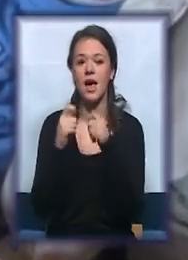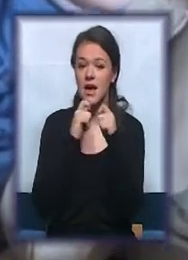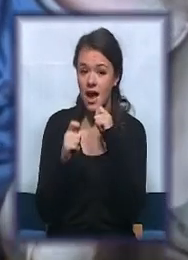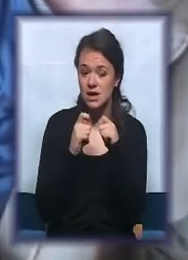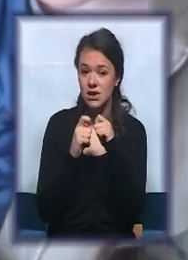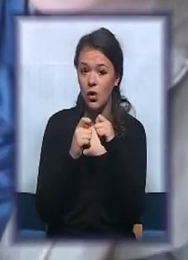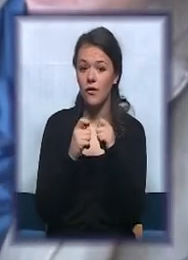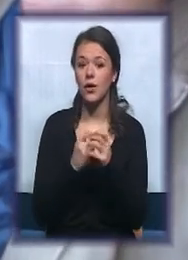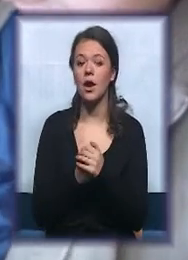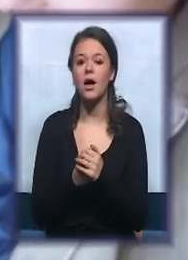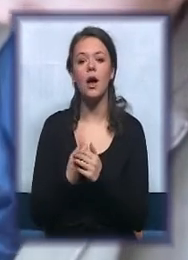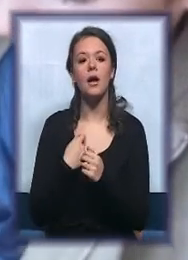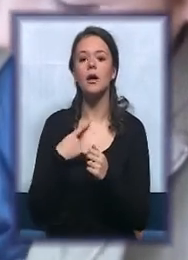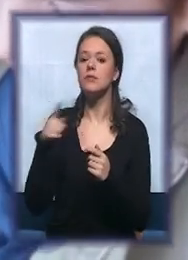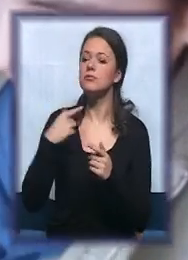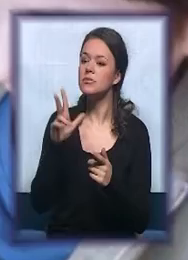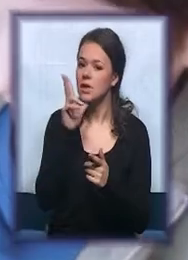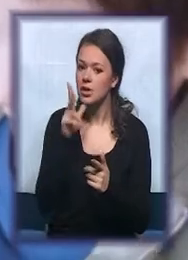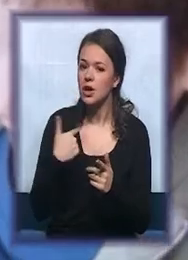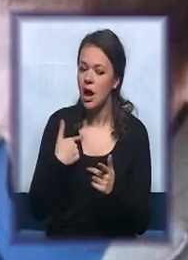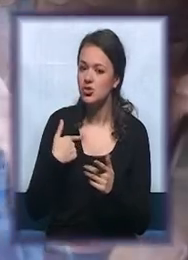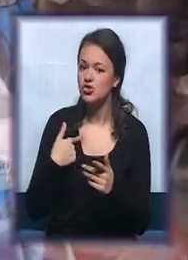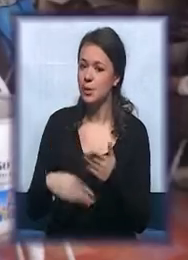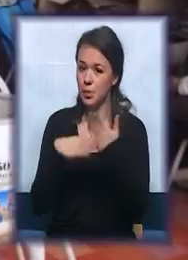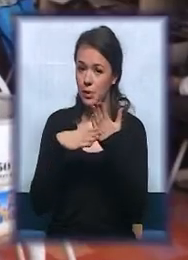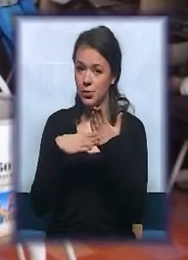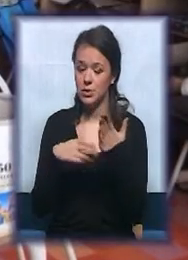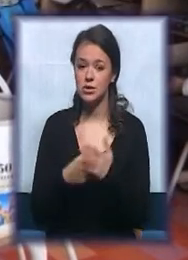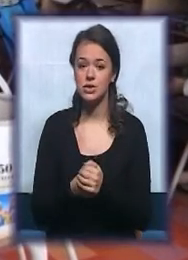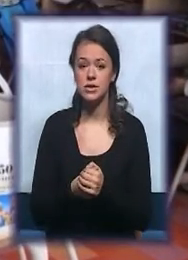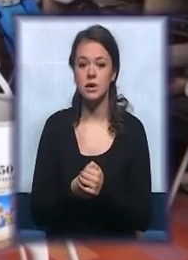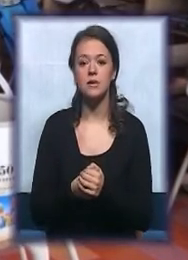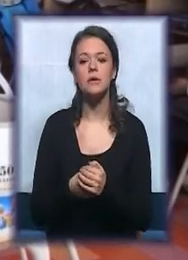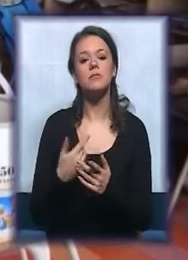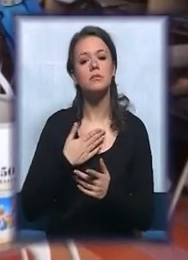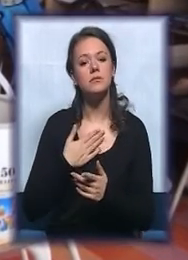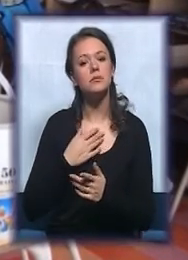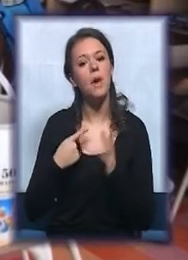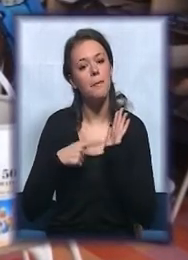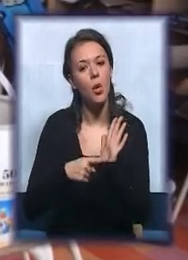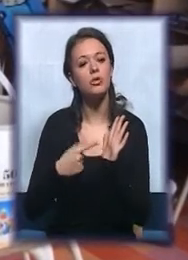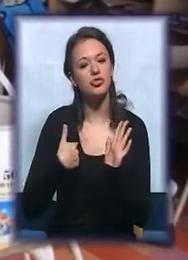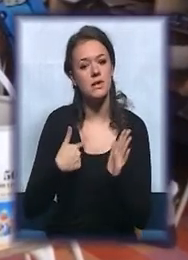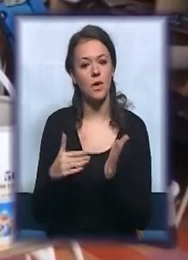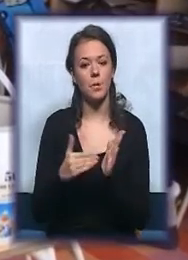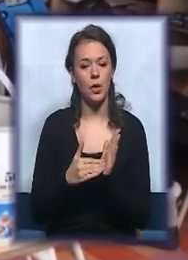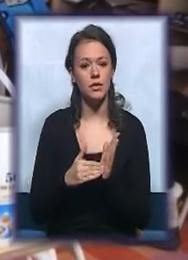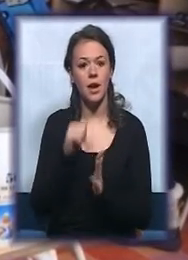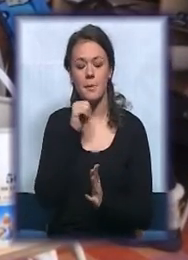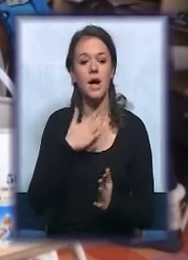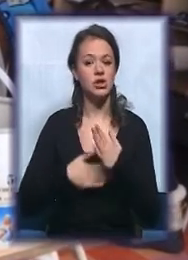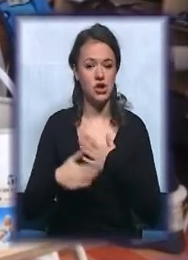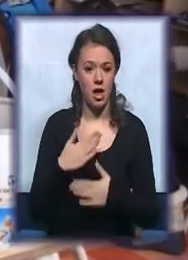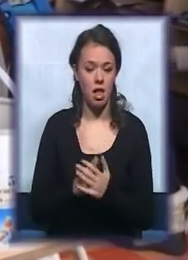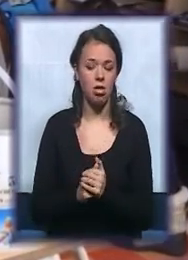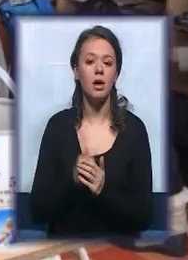drugima, obraćanje za pomoć, zatim izražavanje svojih potreba, želja i